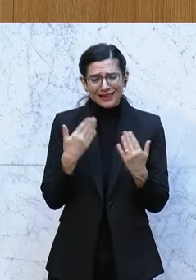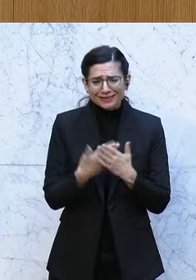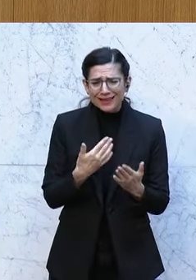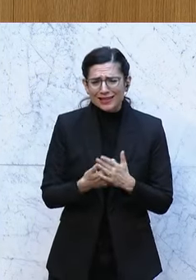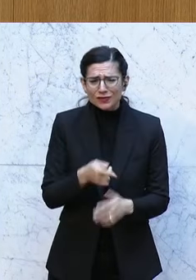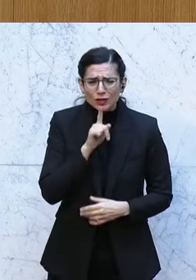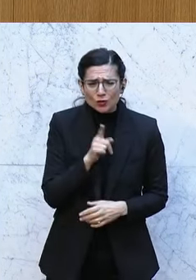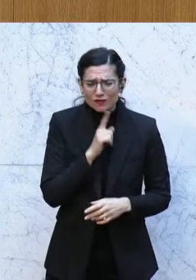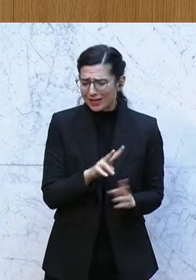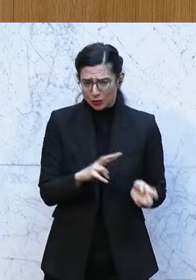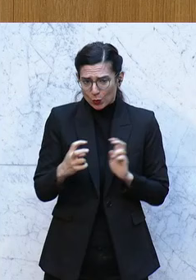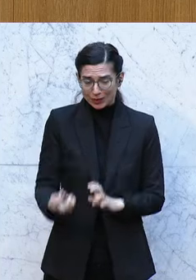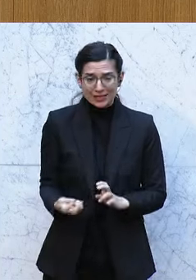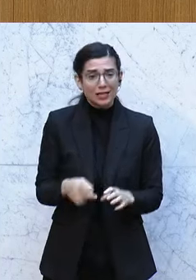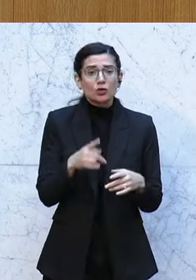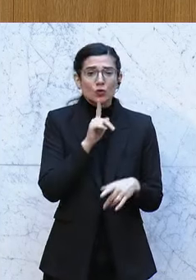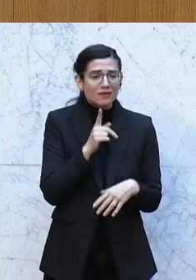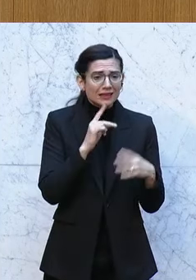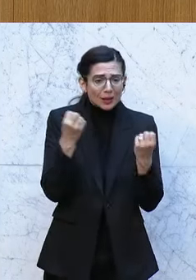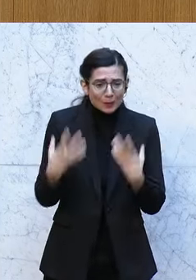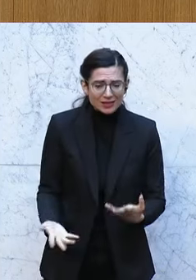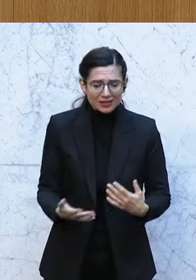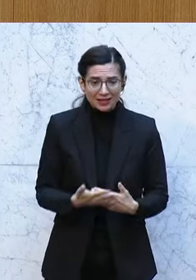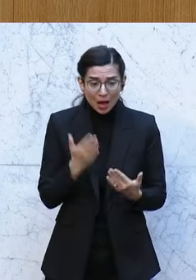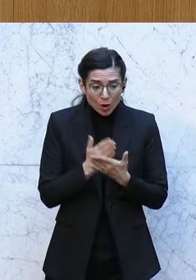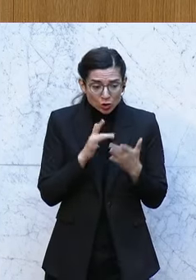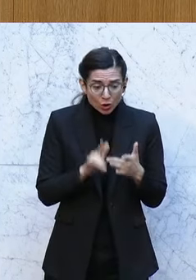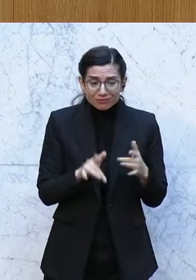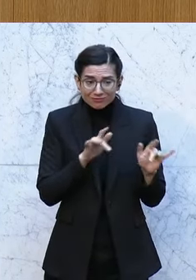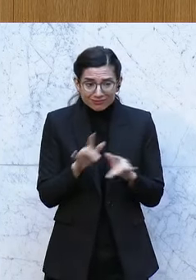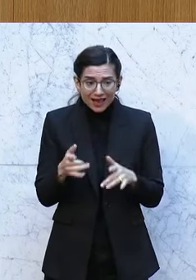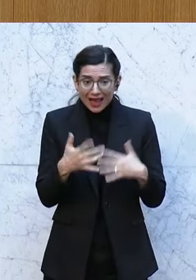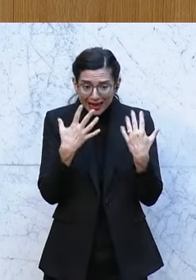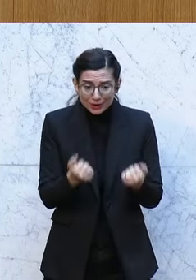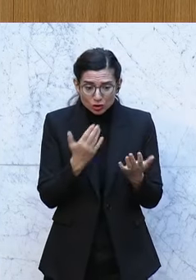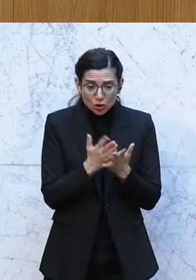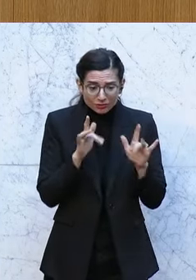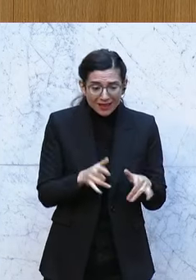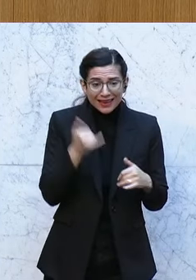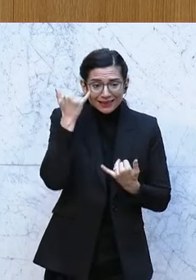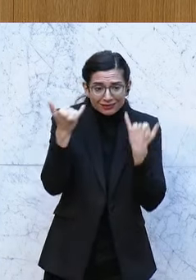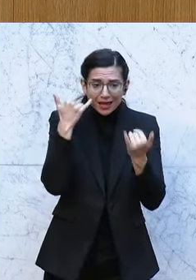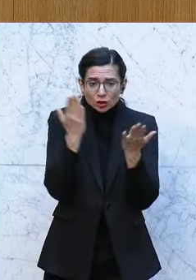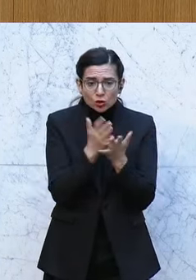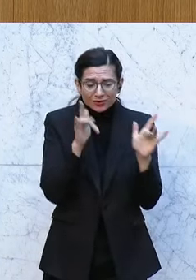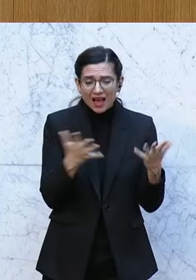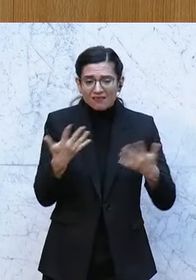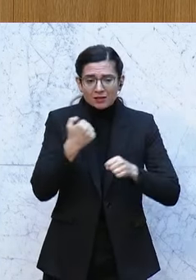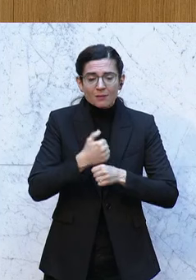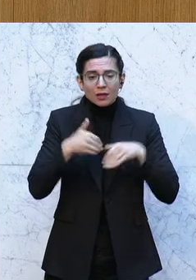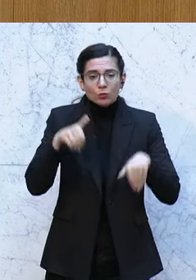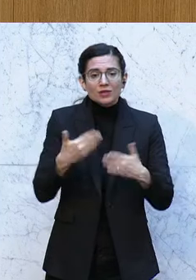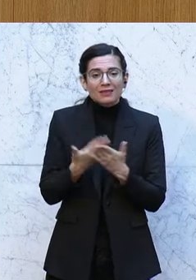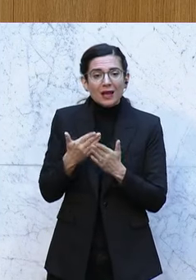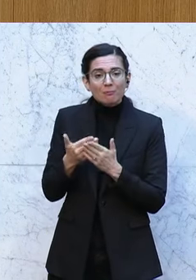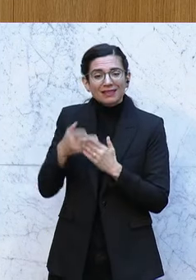zu wenig davon umgesetzt. Es liegt aber da, wie man Österreich besser machen kann, was man machen muss, damit Milliardäre